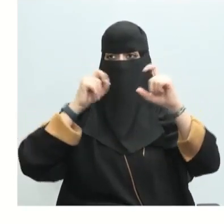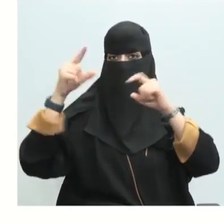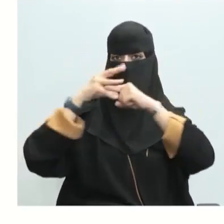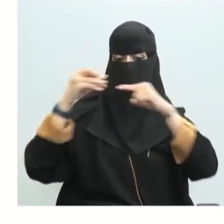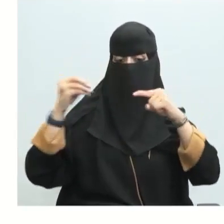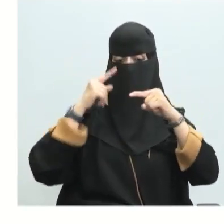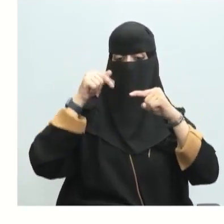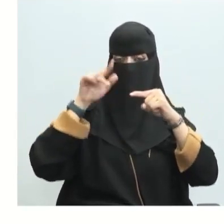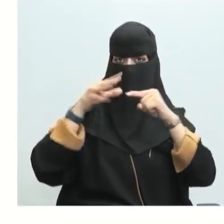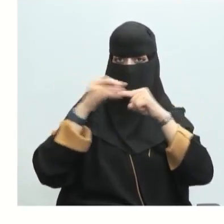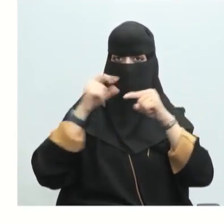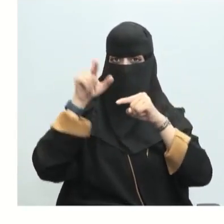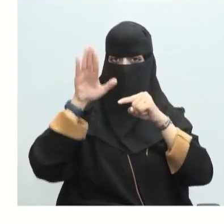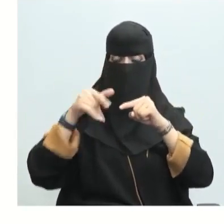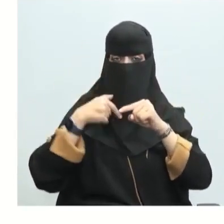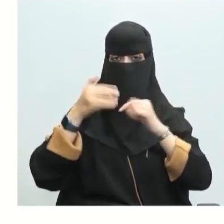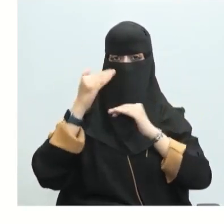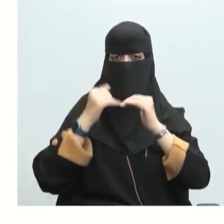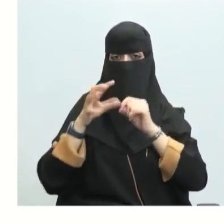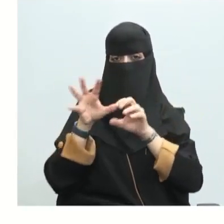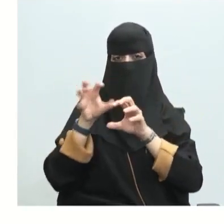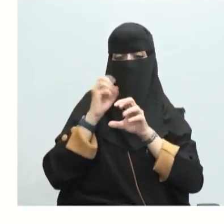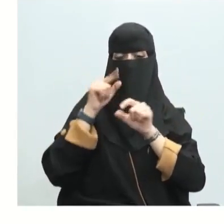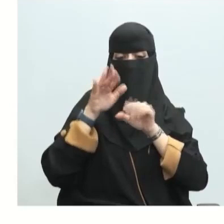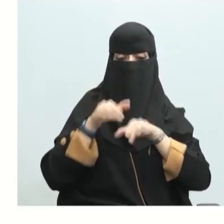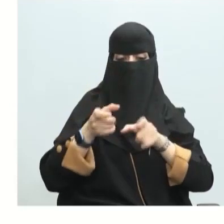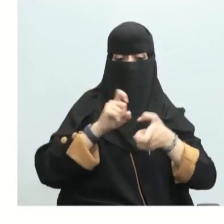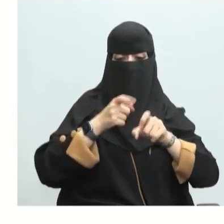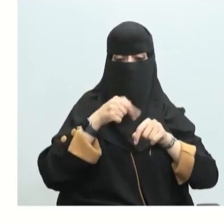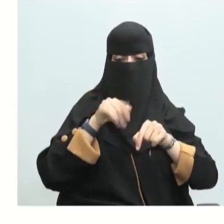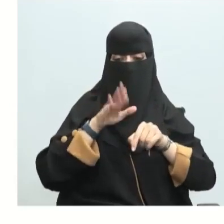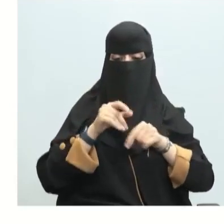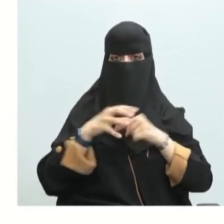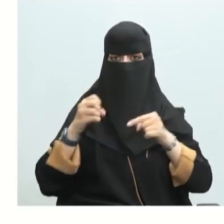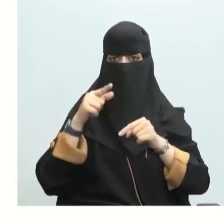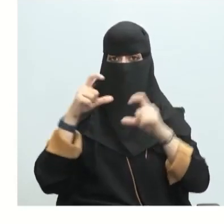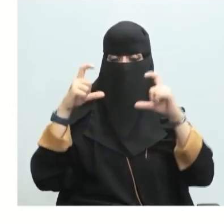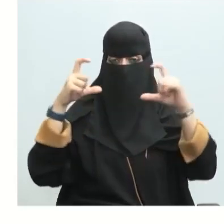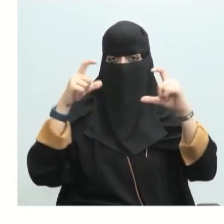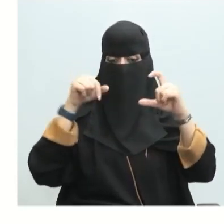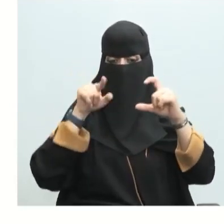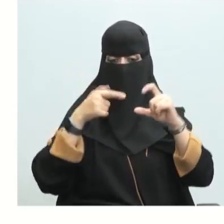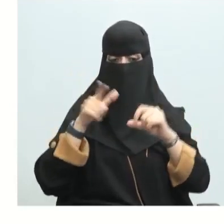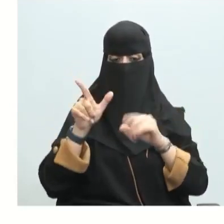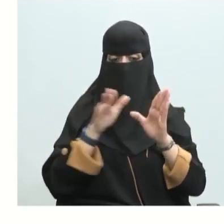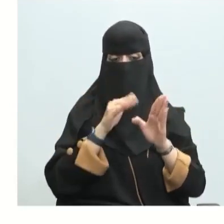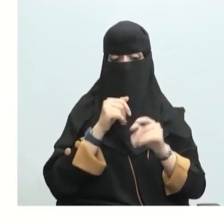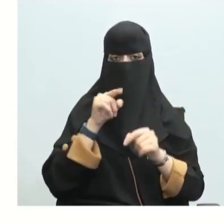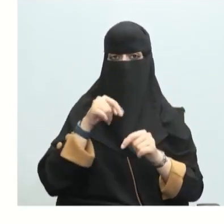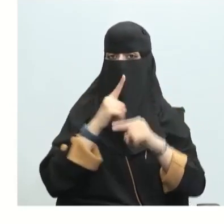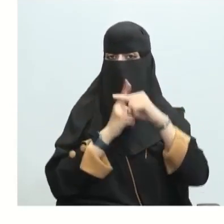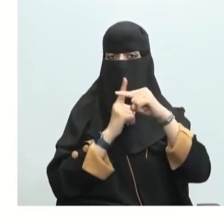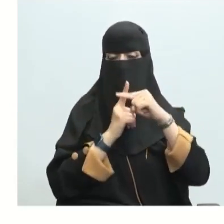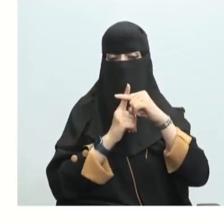سالبة يعني ذلك أن الطاقة أمتصت في أثناء التفاعل هل الامتصاص هو إشارة سالبة